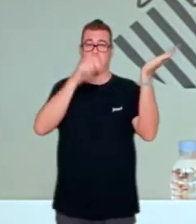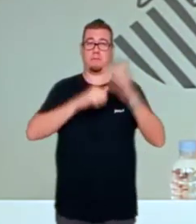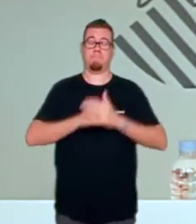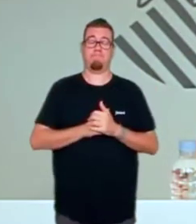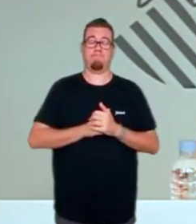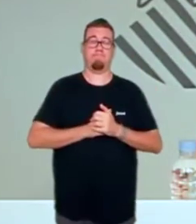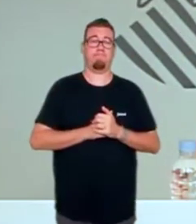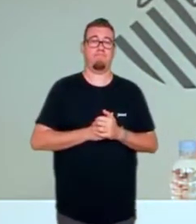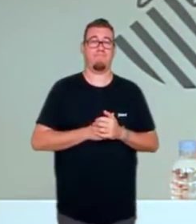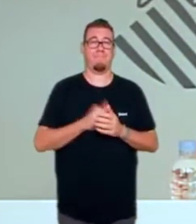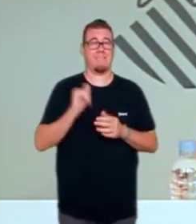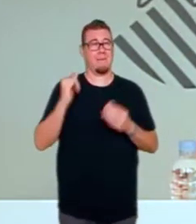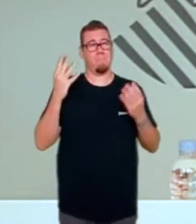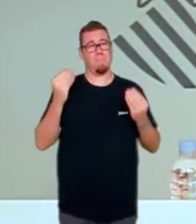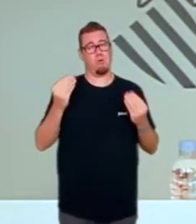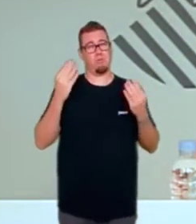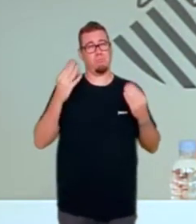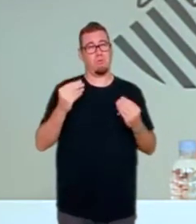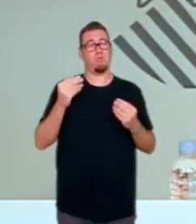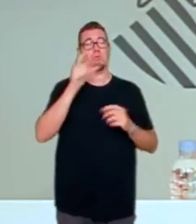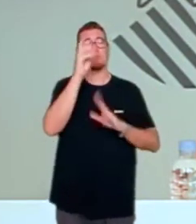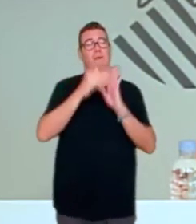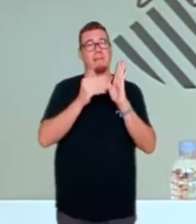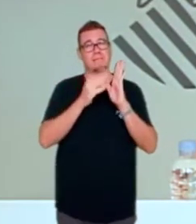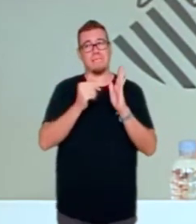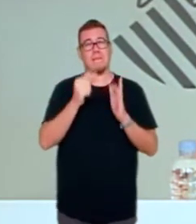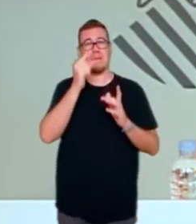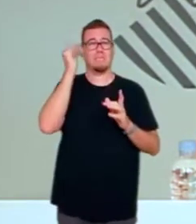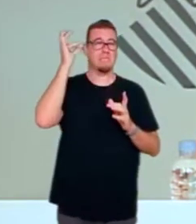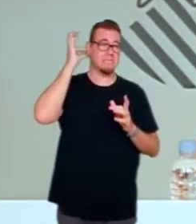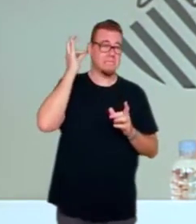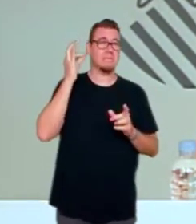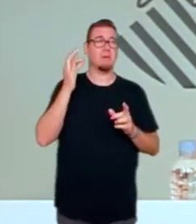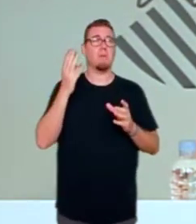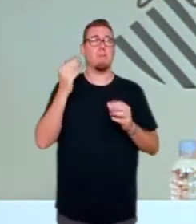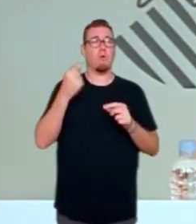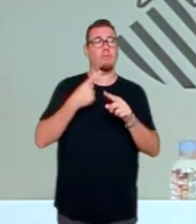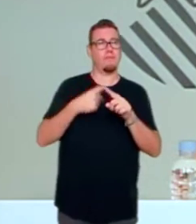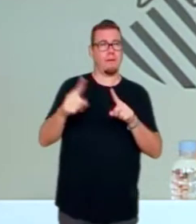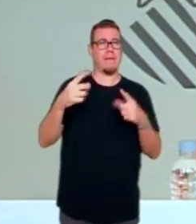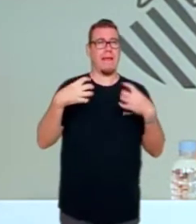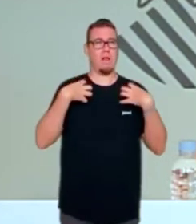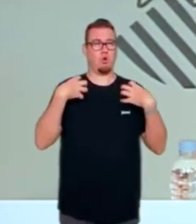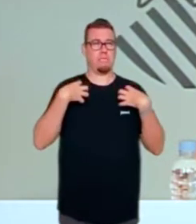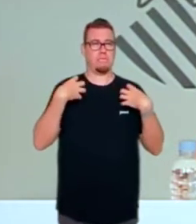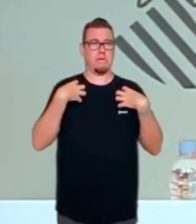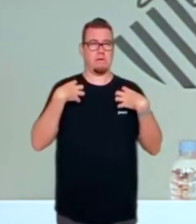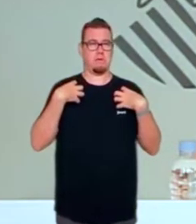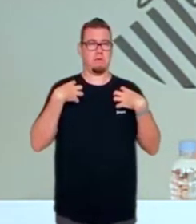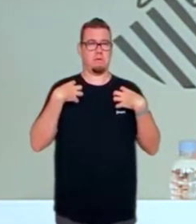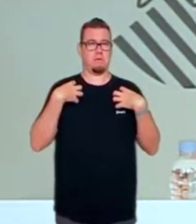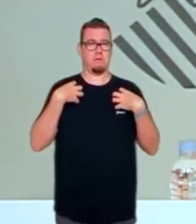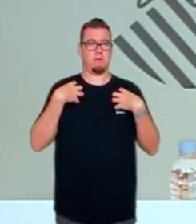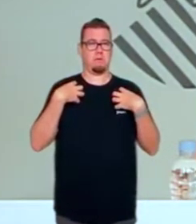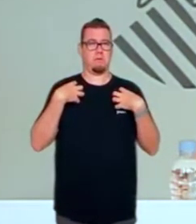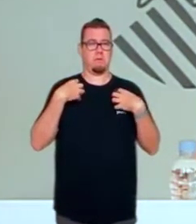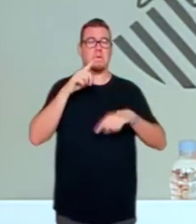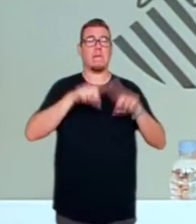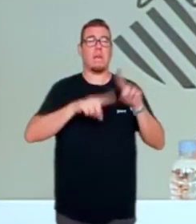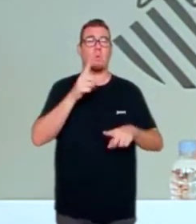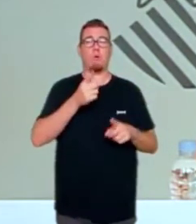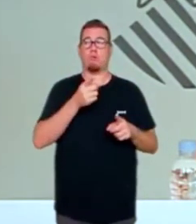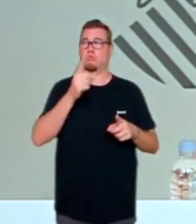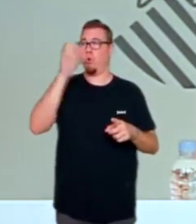És que n'hi ha molts valencians i valencianes que són diferents a l'egoisme que destila cada declaració